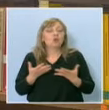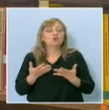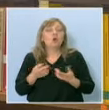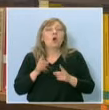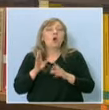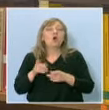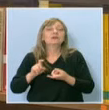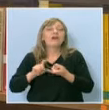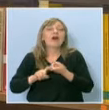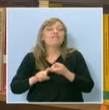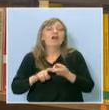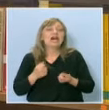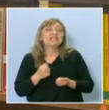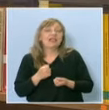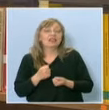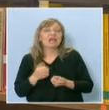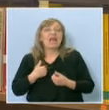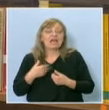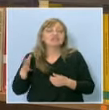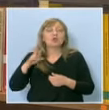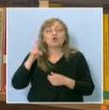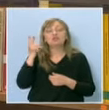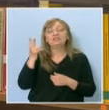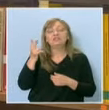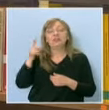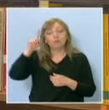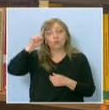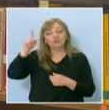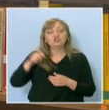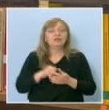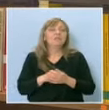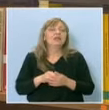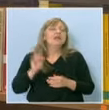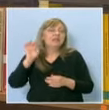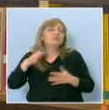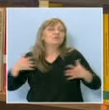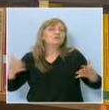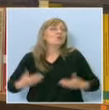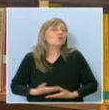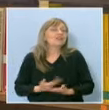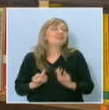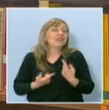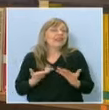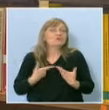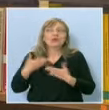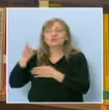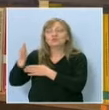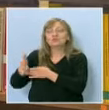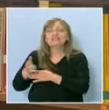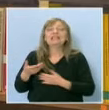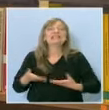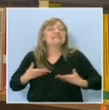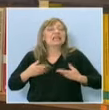Казанолък. Аз и още две момичета. Аз до сега не съм била в Казанолък. И беше просто много забавно. И аз от това отидах, за да се